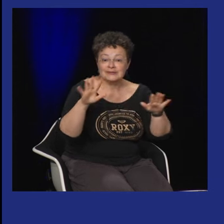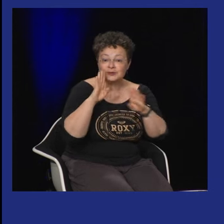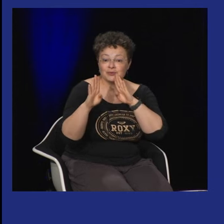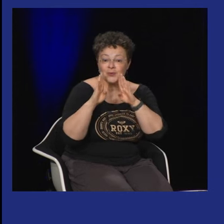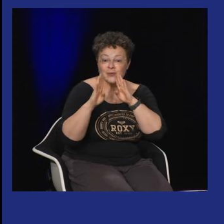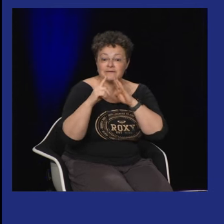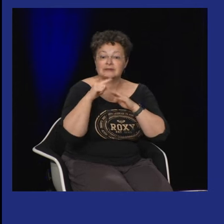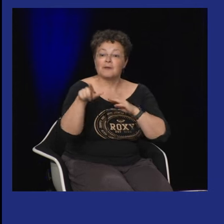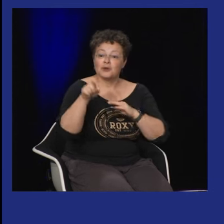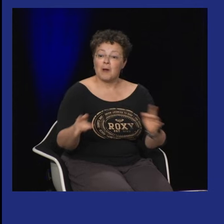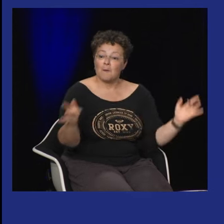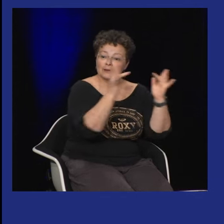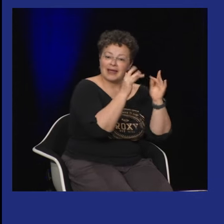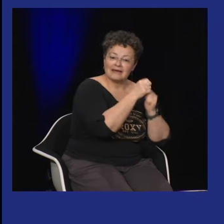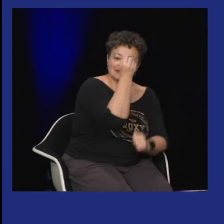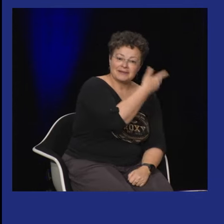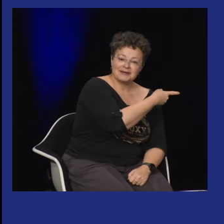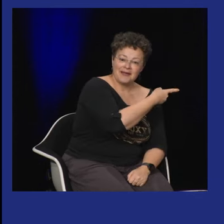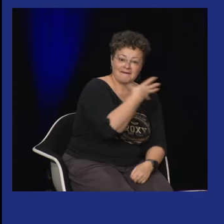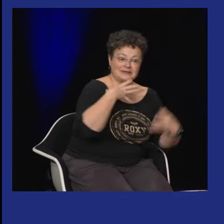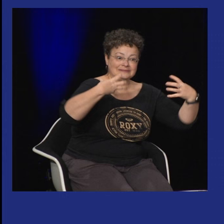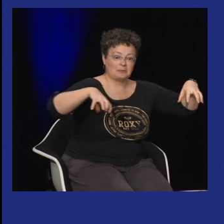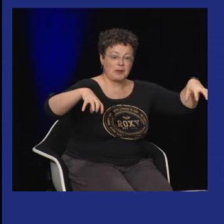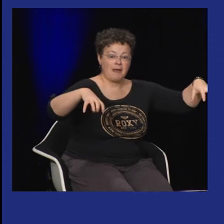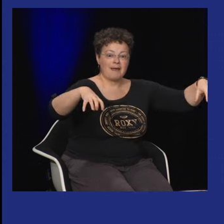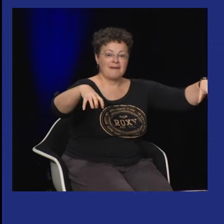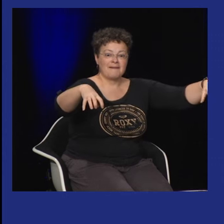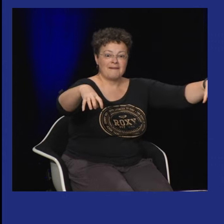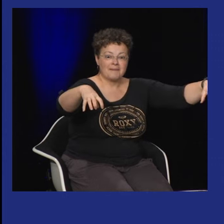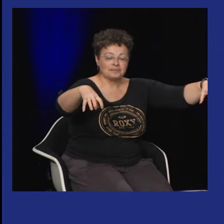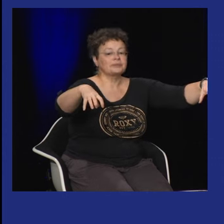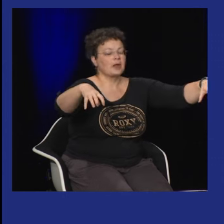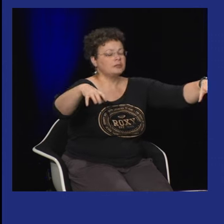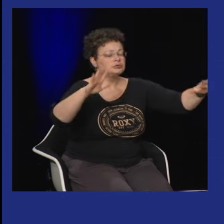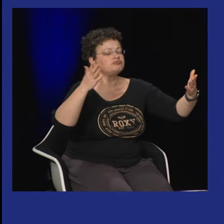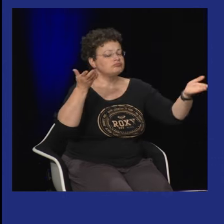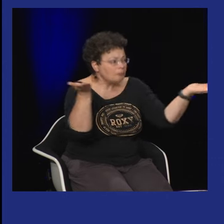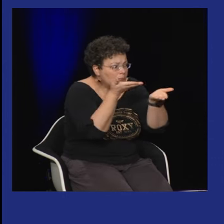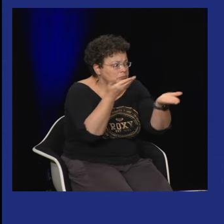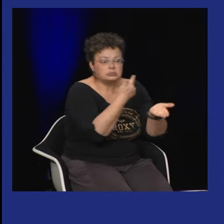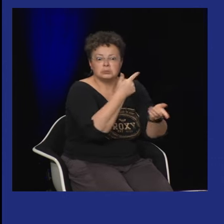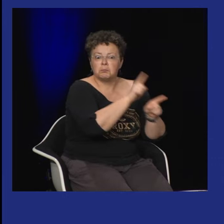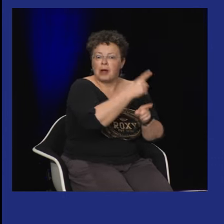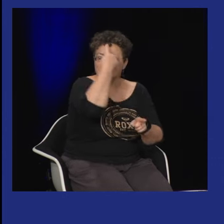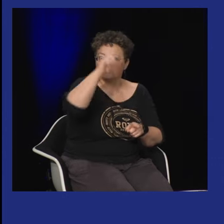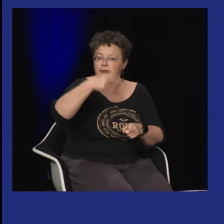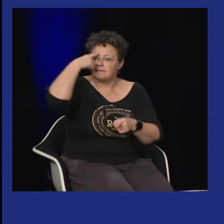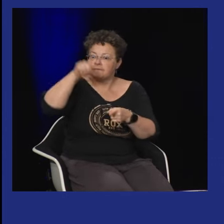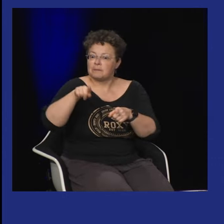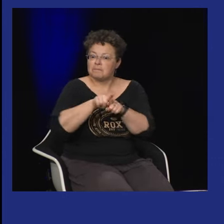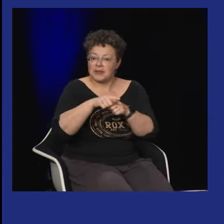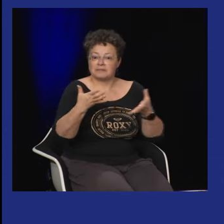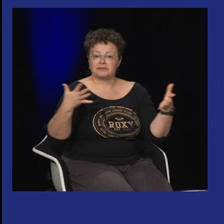commencé via Facebook ça s'est diffusé via Facebook et puis il a eu des contacts avec les Etats-Unis aussi il y eu des